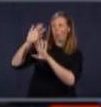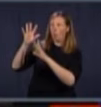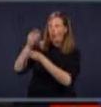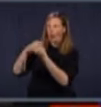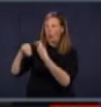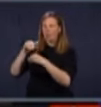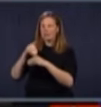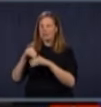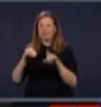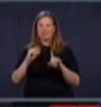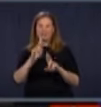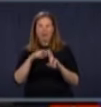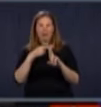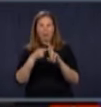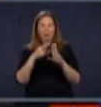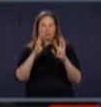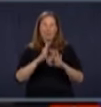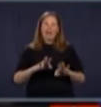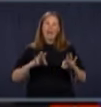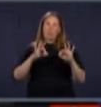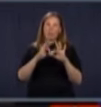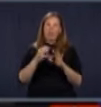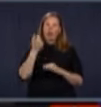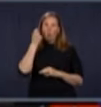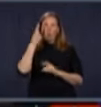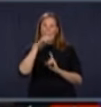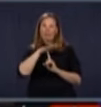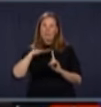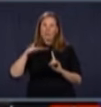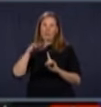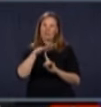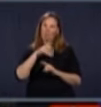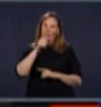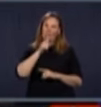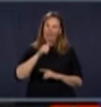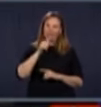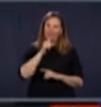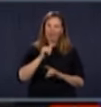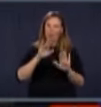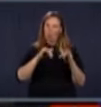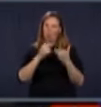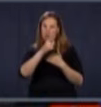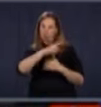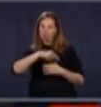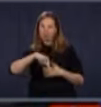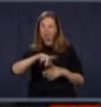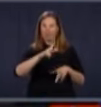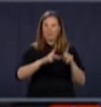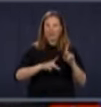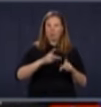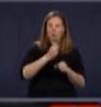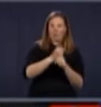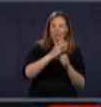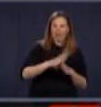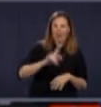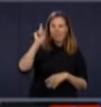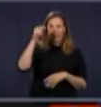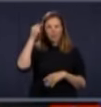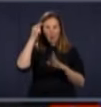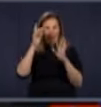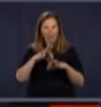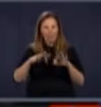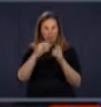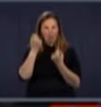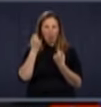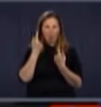l'indulgence, la compréhension. C'est certain, là, on doit tous comprendre que, je le disais même pour